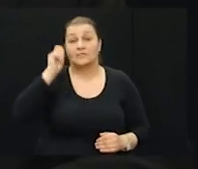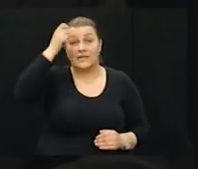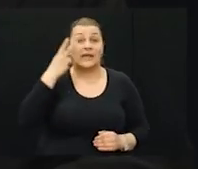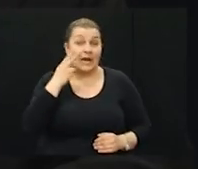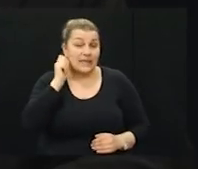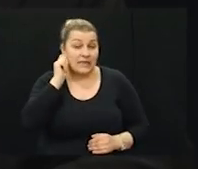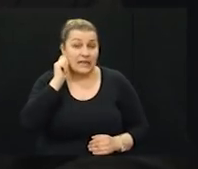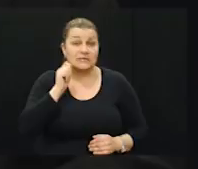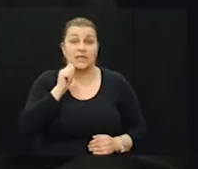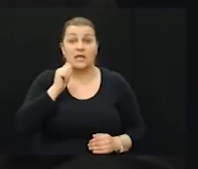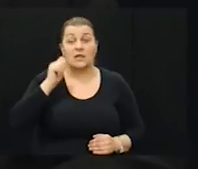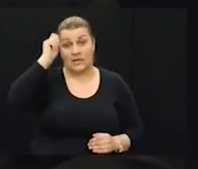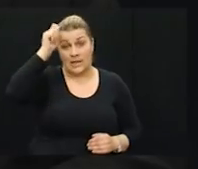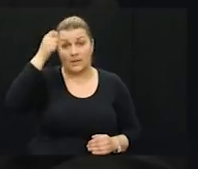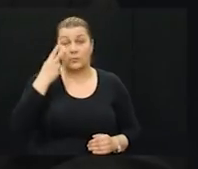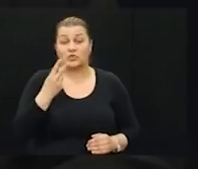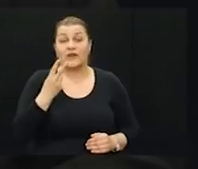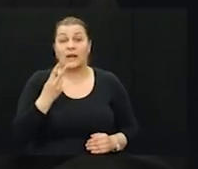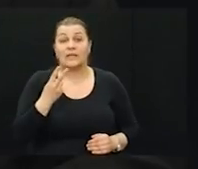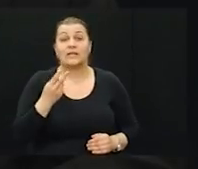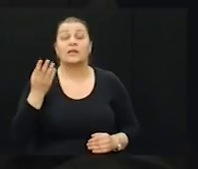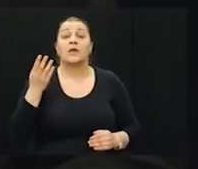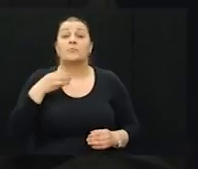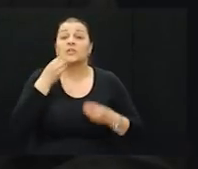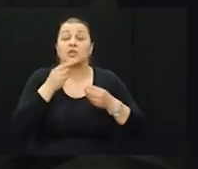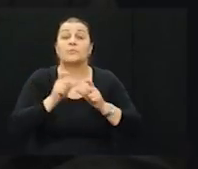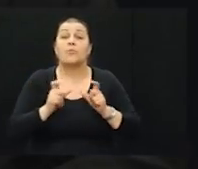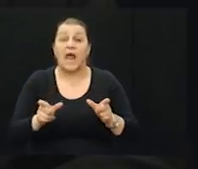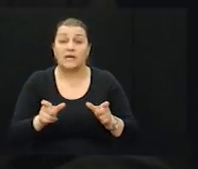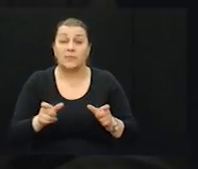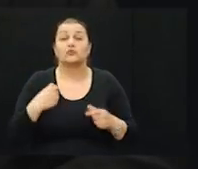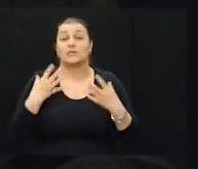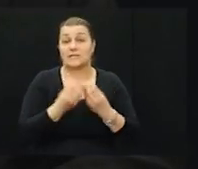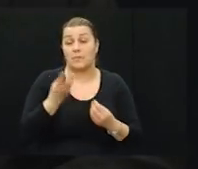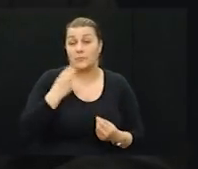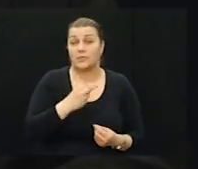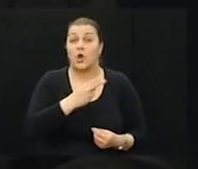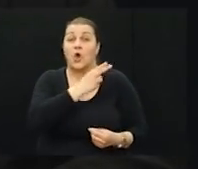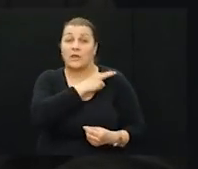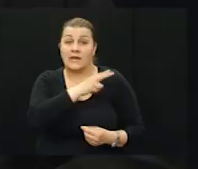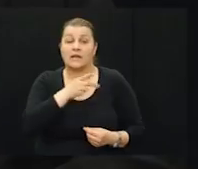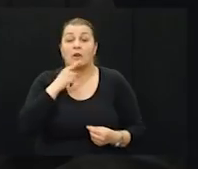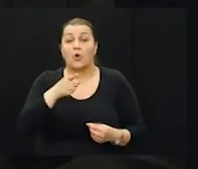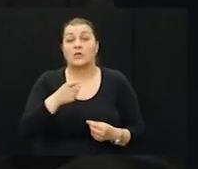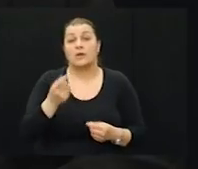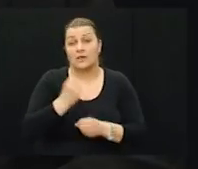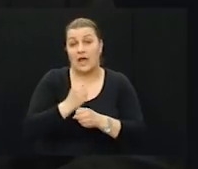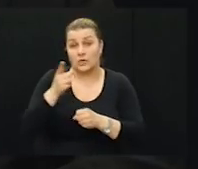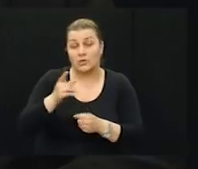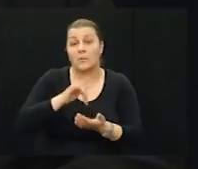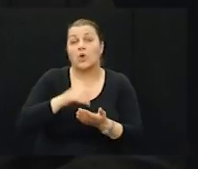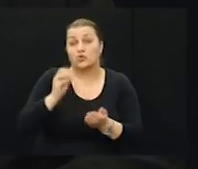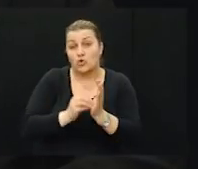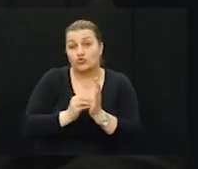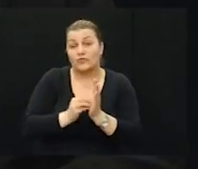poštovni gledatelji, pričali smo o Brani Peruće, s nama je bio brigadir pobjedničke Hrvatske voljske, još uvijek aktivni pripadni Hrvatske ratne mornarice,